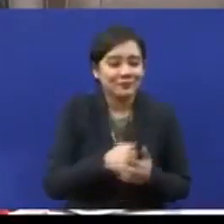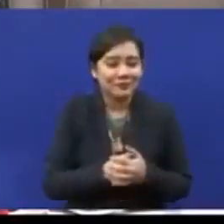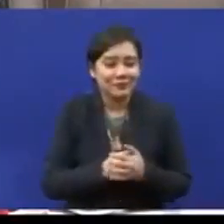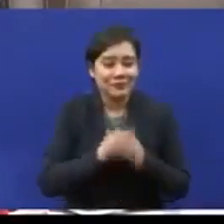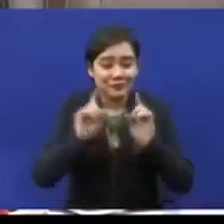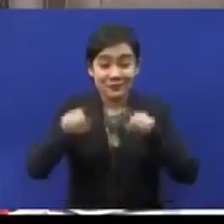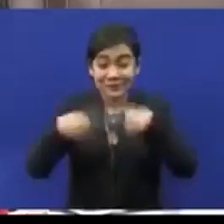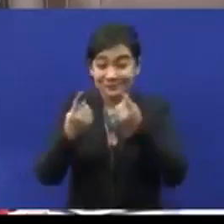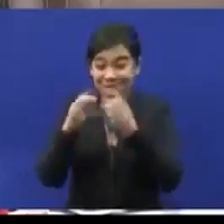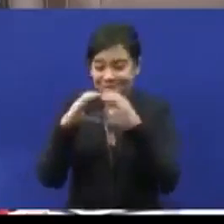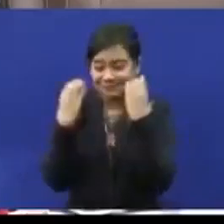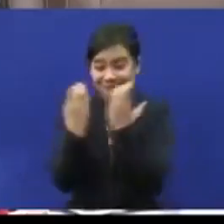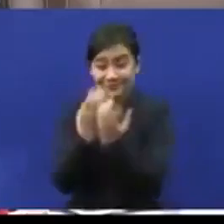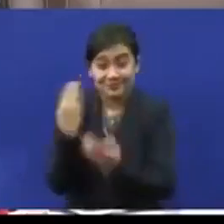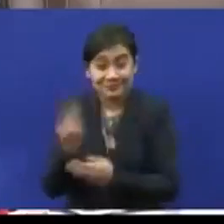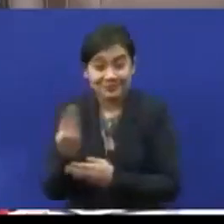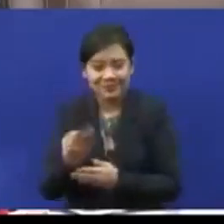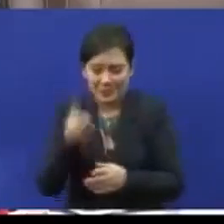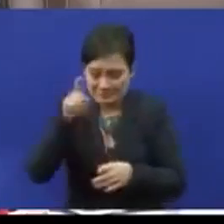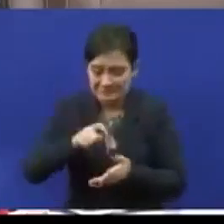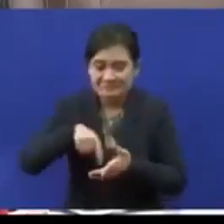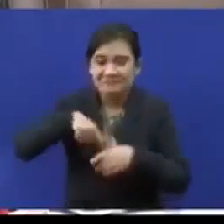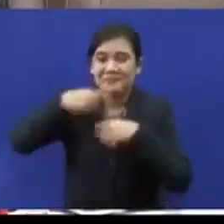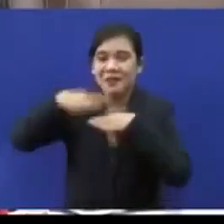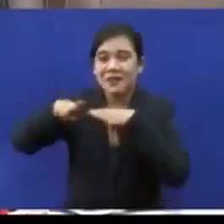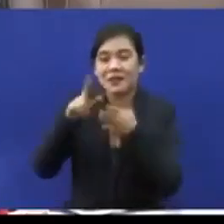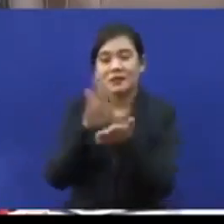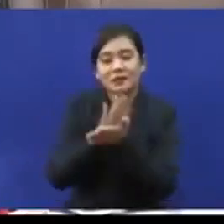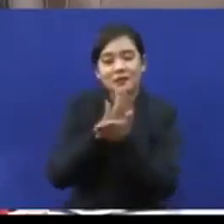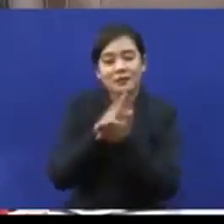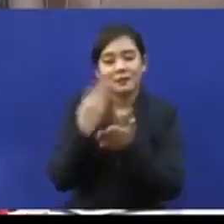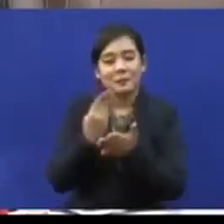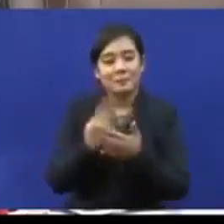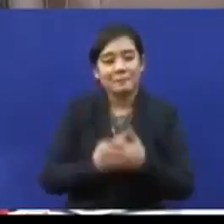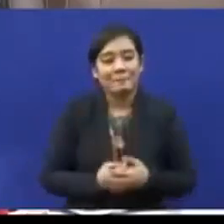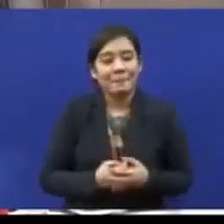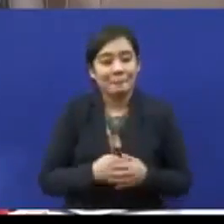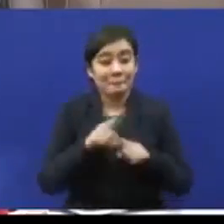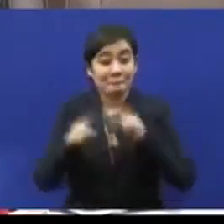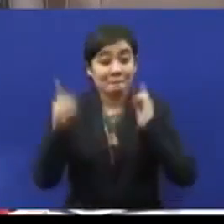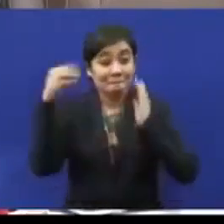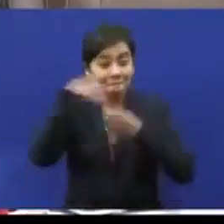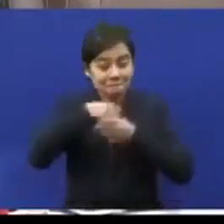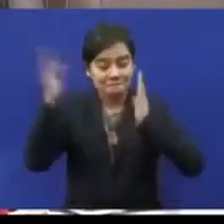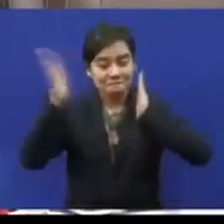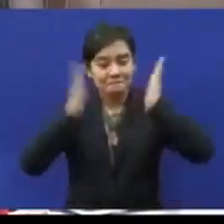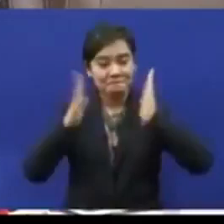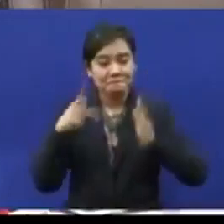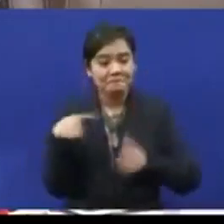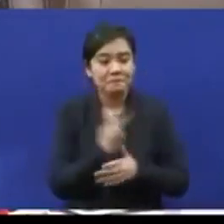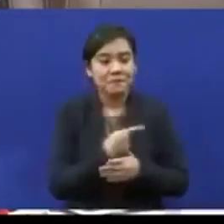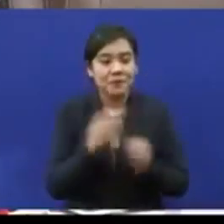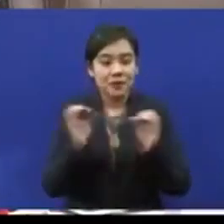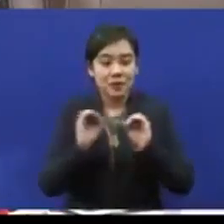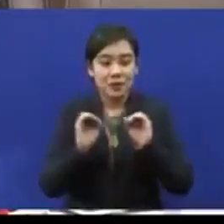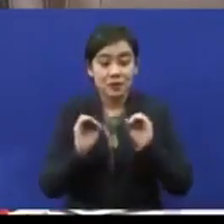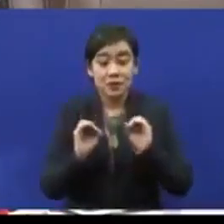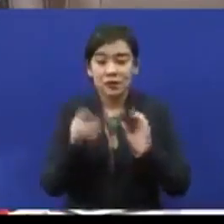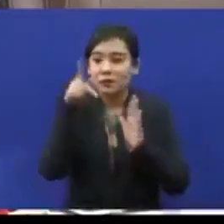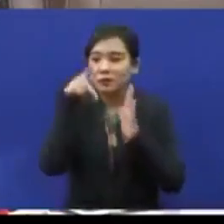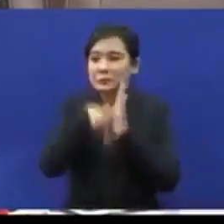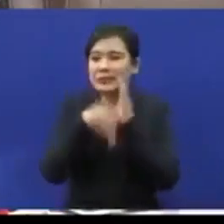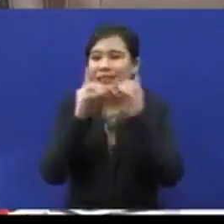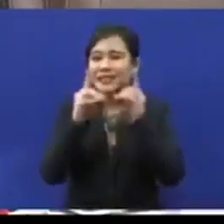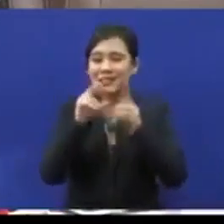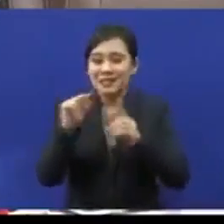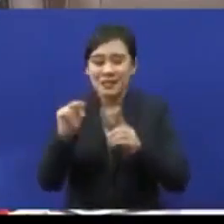yang biasa. Sepatutnya pergi sekolah yang biasa. Tetapi di Malaysia sebab kita tidak ada pendidikan yang